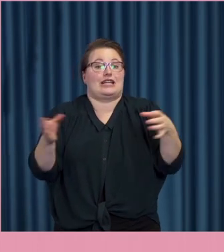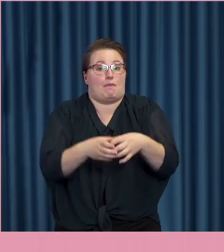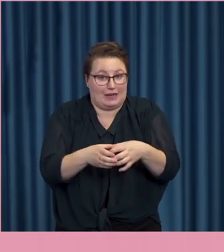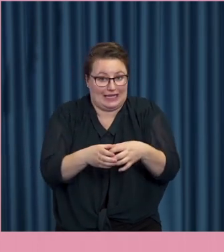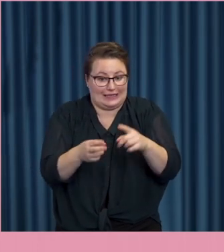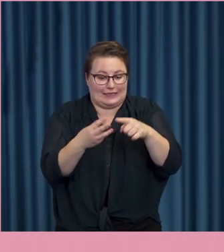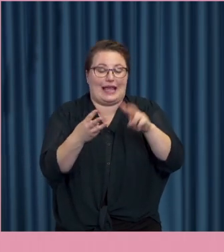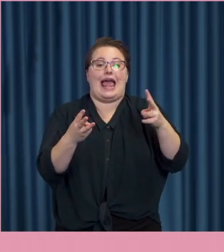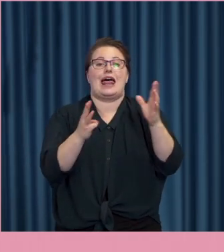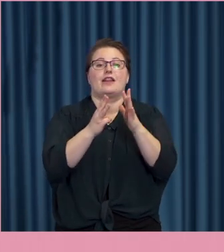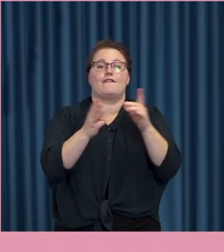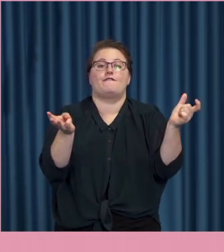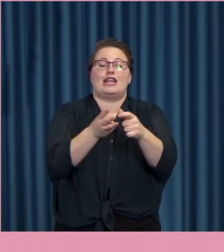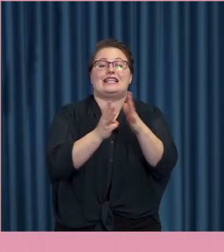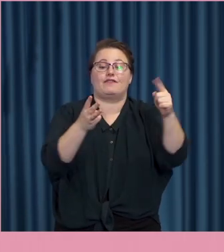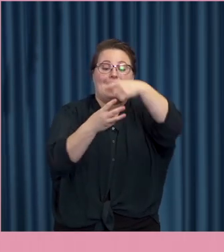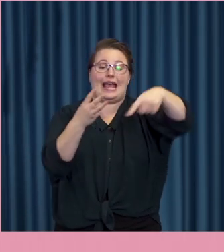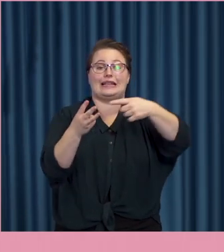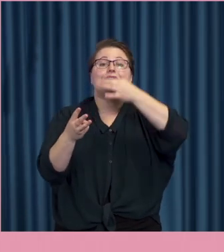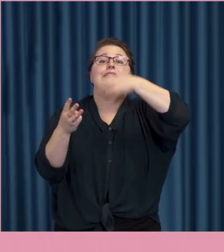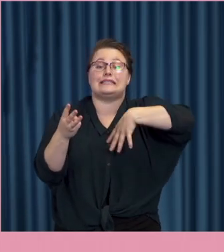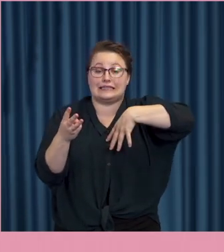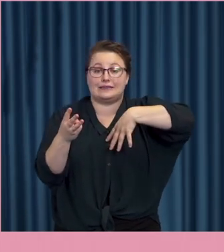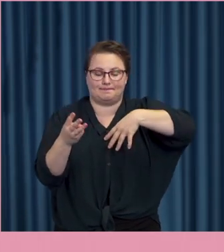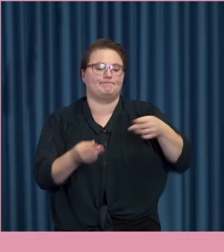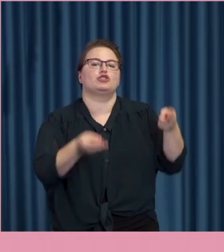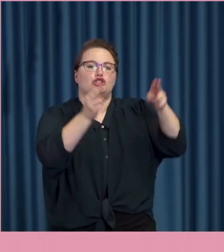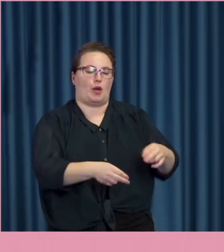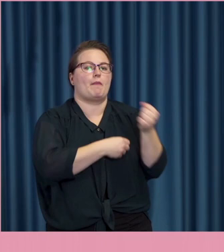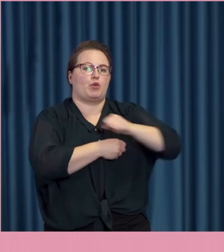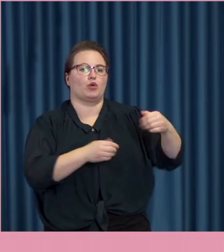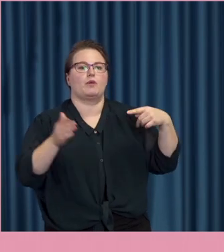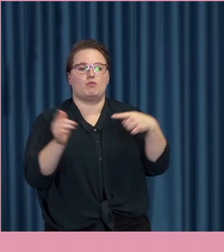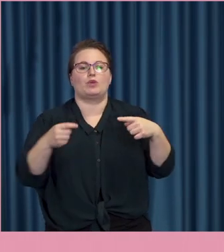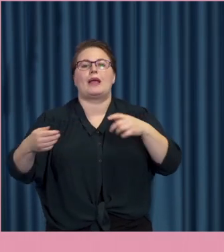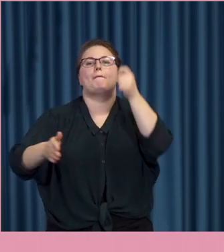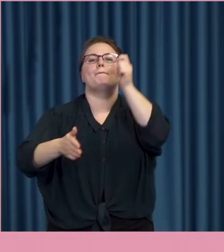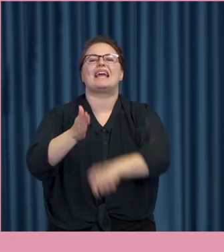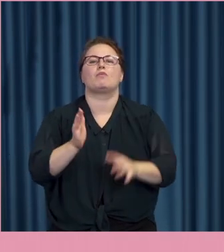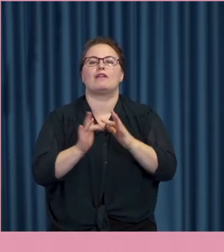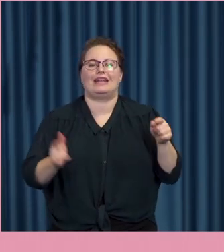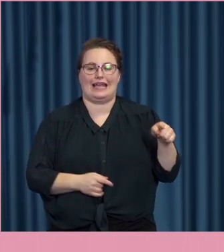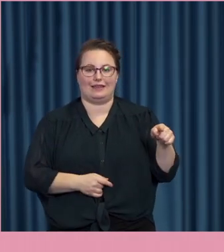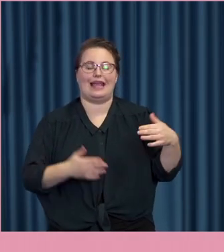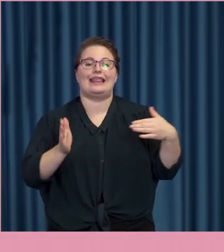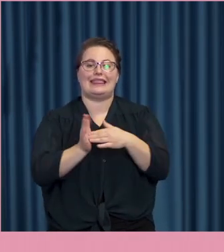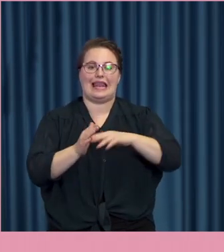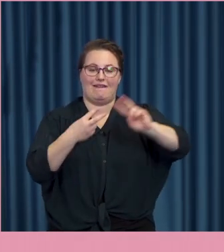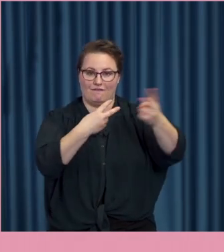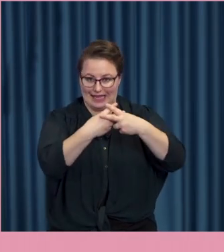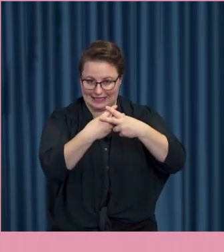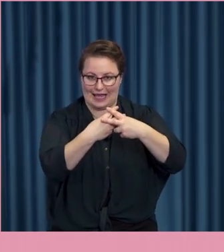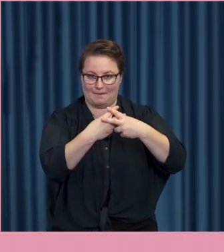- eller föreningsfriheten i fara dömes för brott mot medborgare i frihet till fängelse